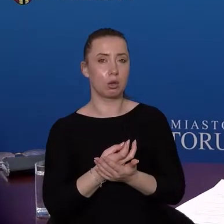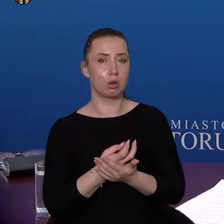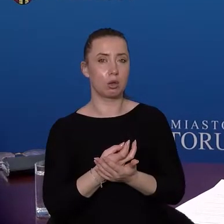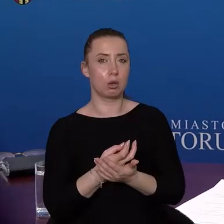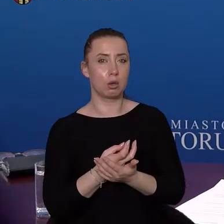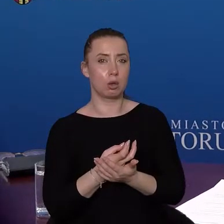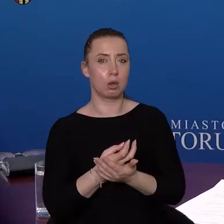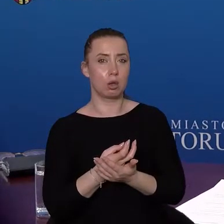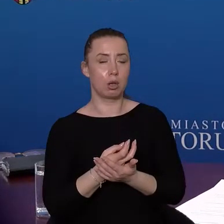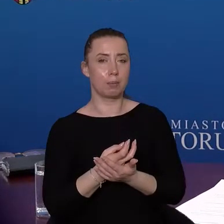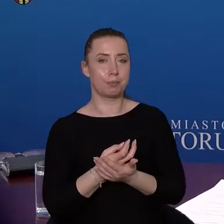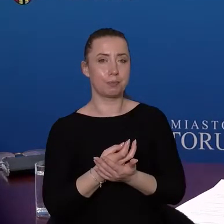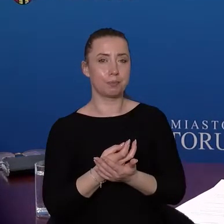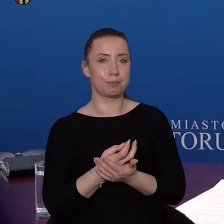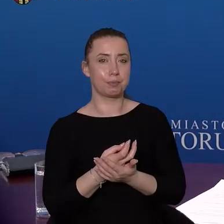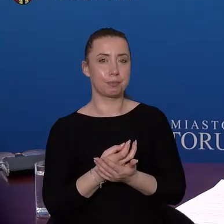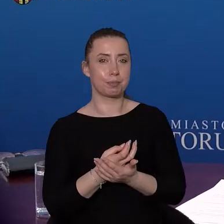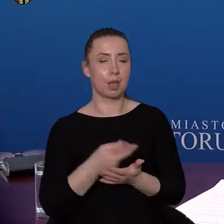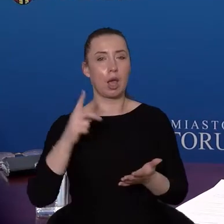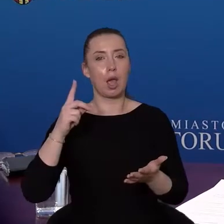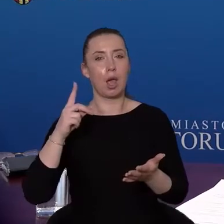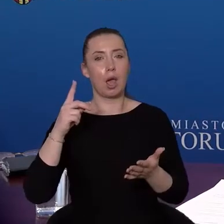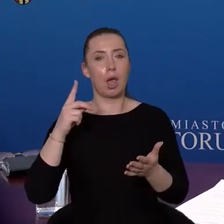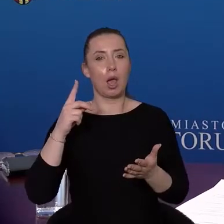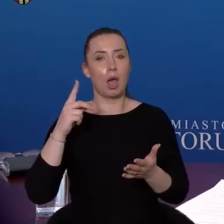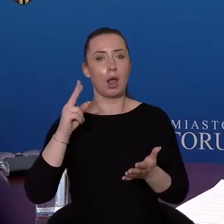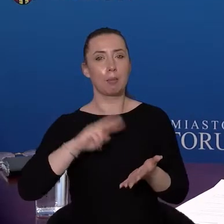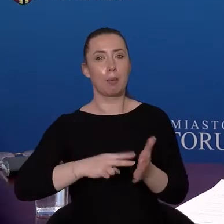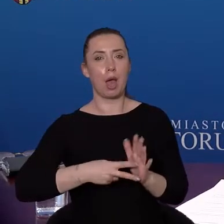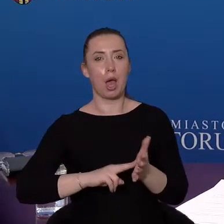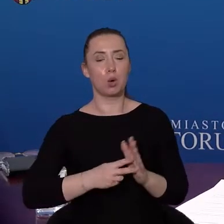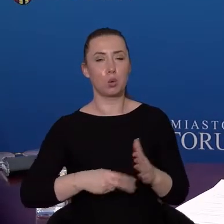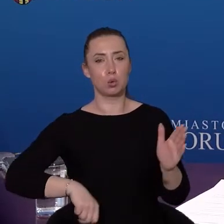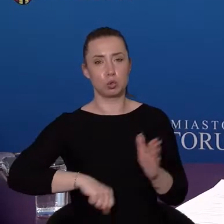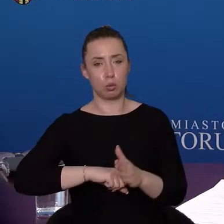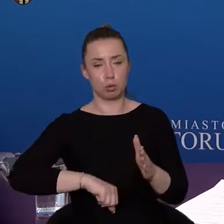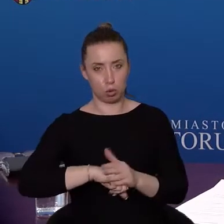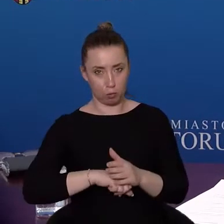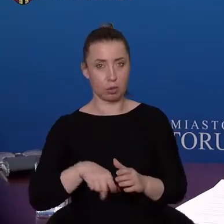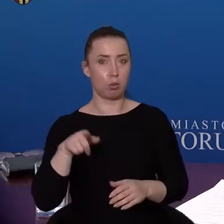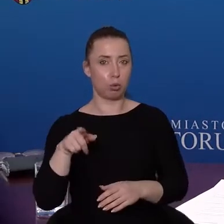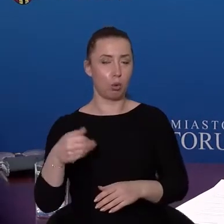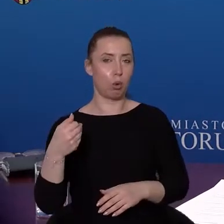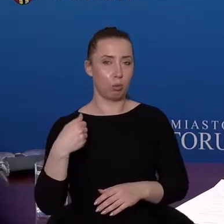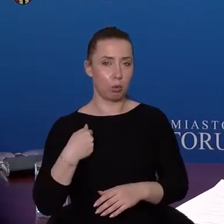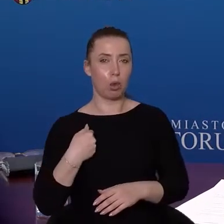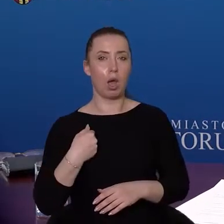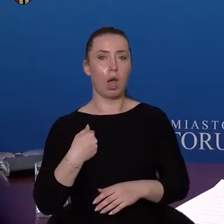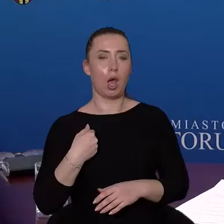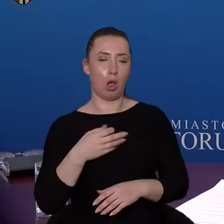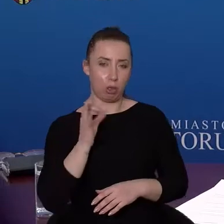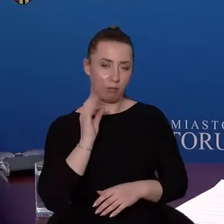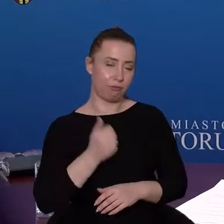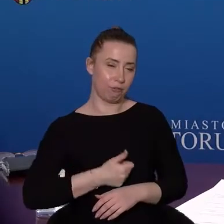balu sportowca i wydarzenia, które do 2019 roku cieszyło się wielką akceptacją, uznaniem.